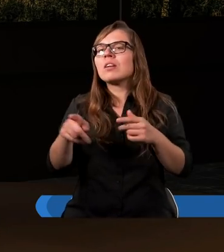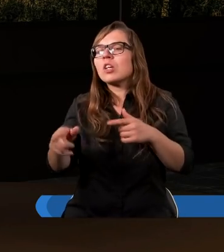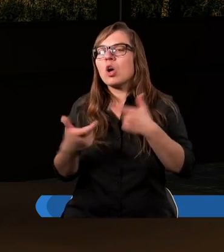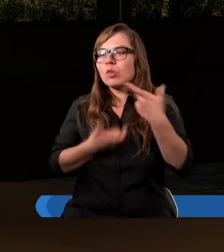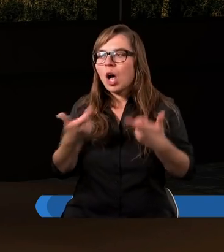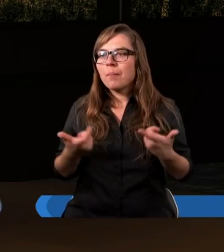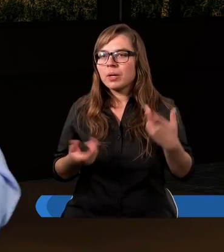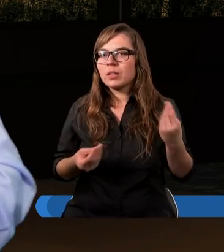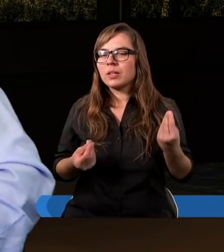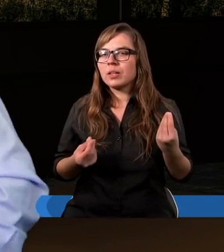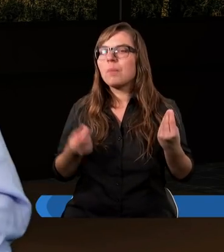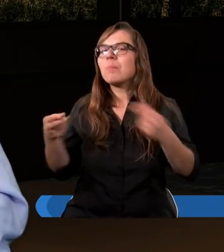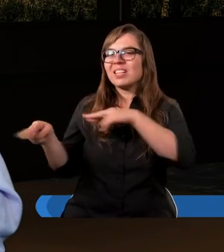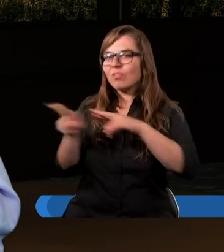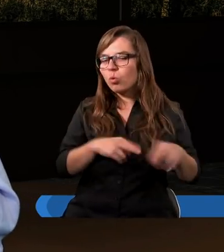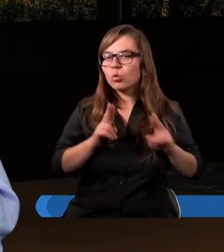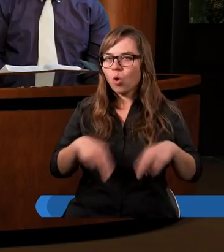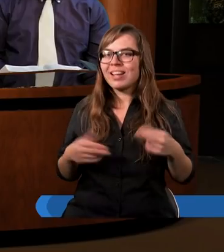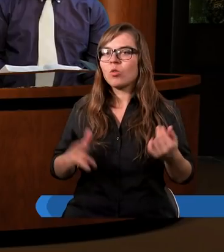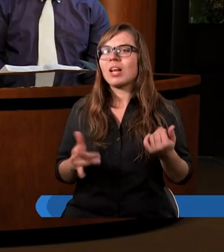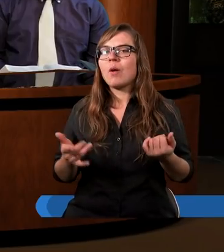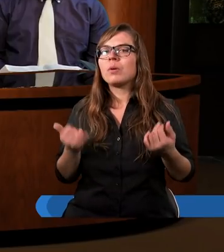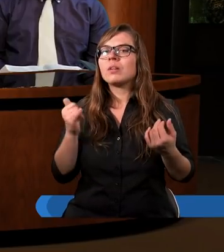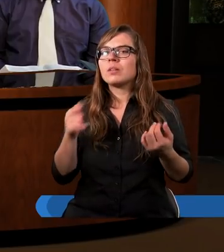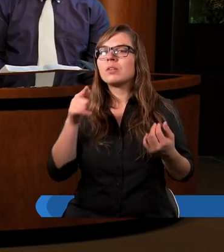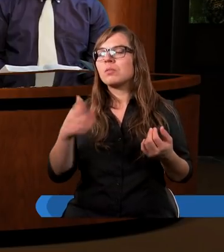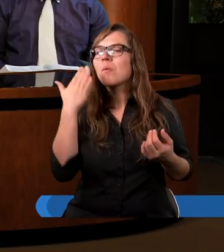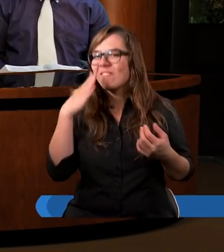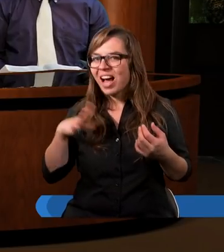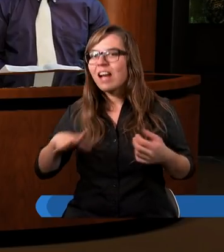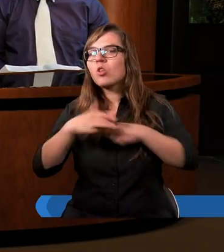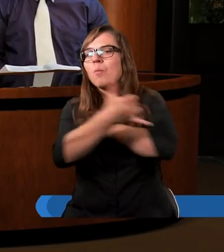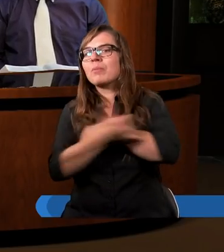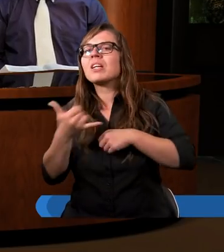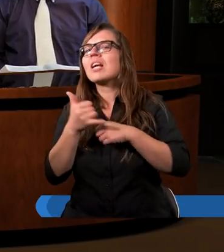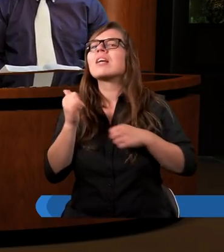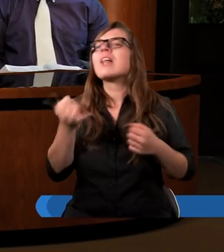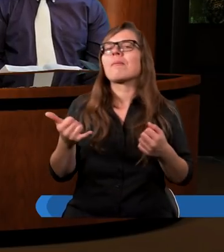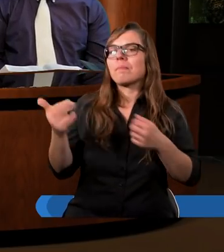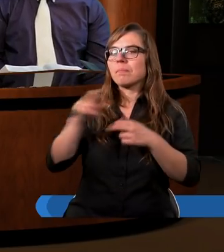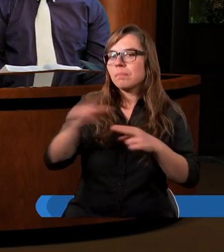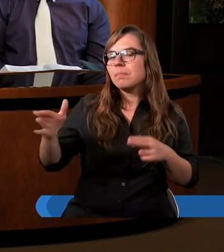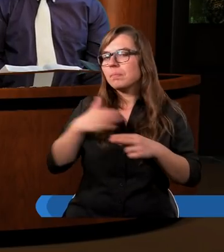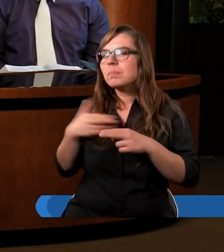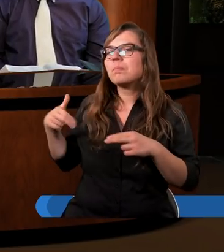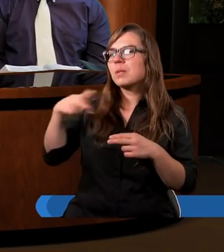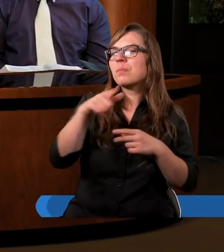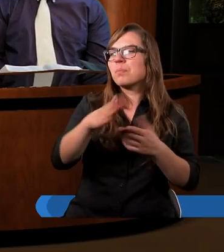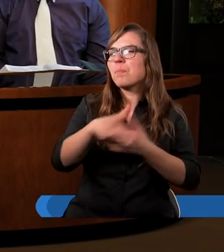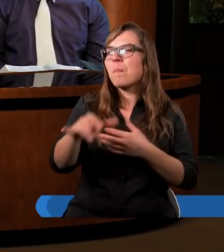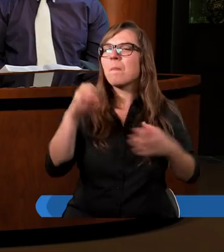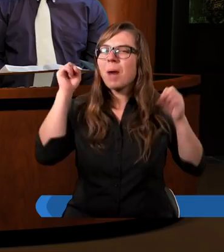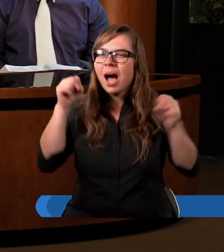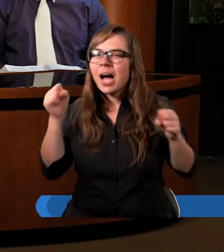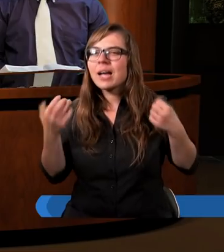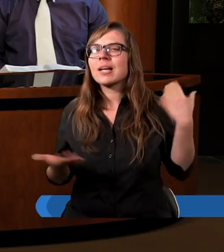przywrócone. To warto podkreślić, jakie rzeczy miały przez tego baranka i przez